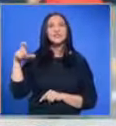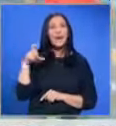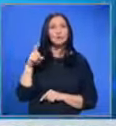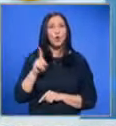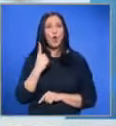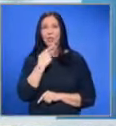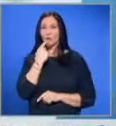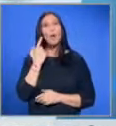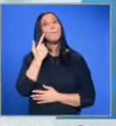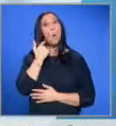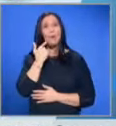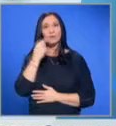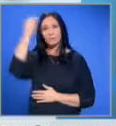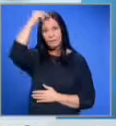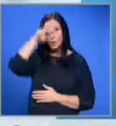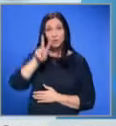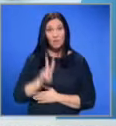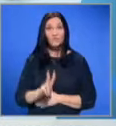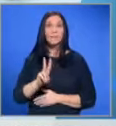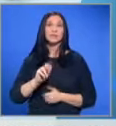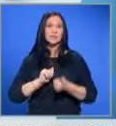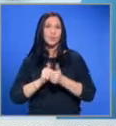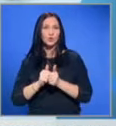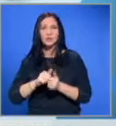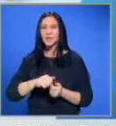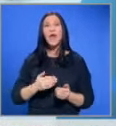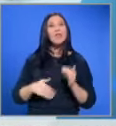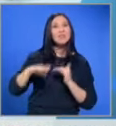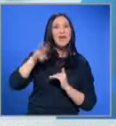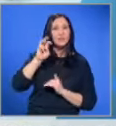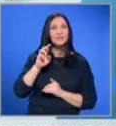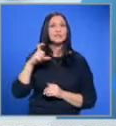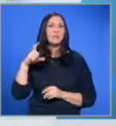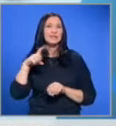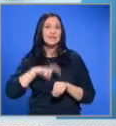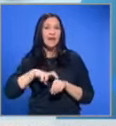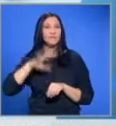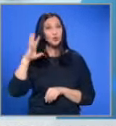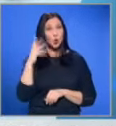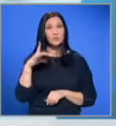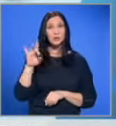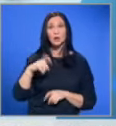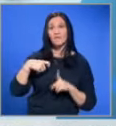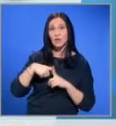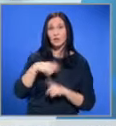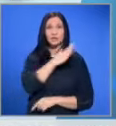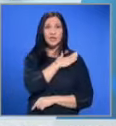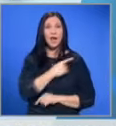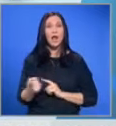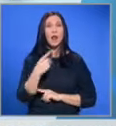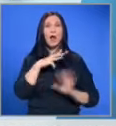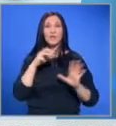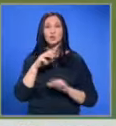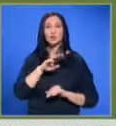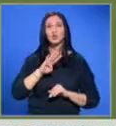Савич, който е с година по-млад. При българите само двама са играчите прехвърли 30-те. Това са Спас Делев от Лодогорец и Радослав Кирилов от ЦСК